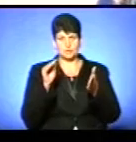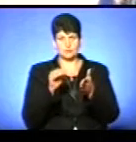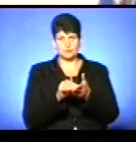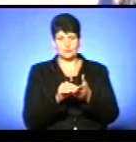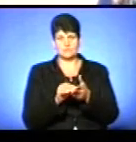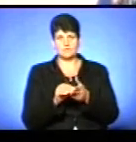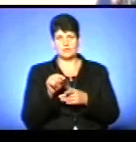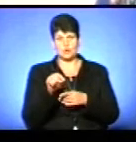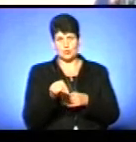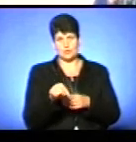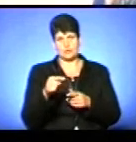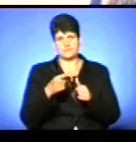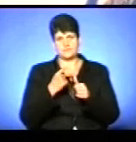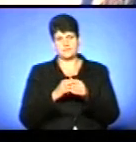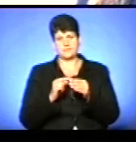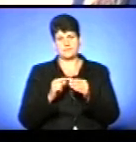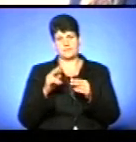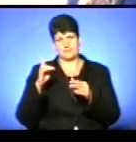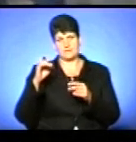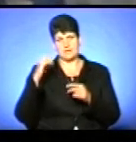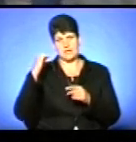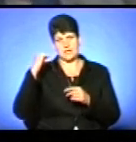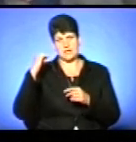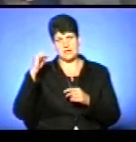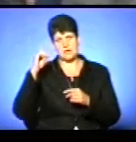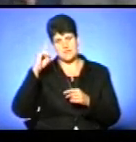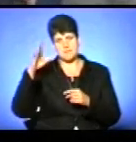встановили його зірку – зірку Богдана Хаварівського.